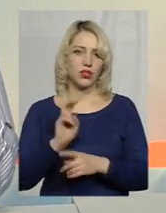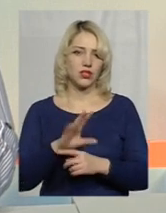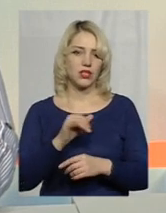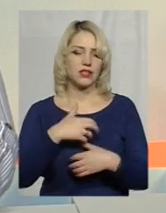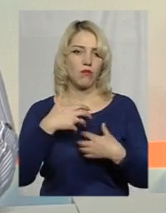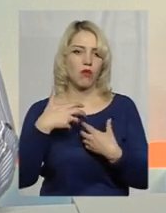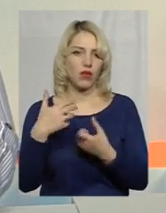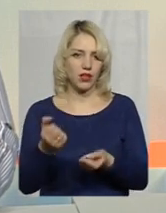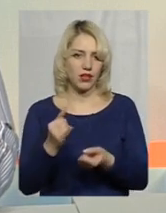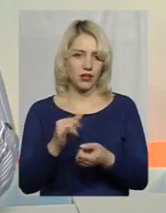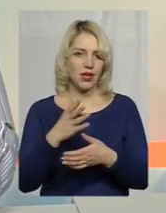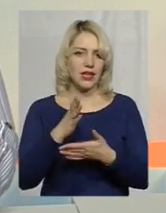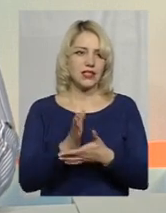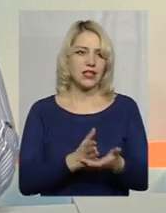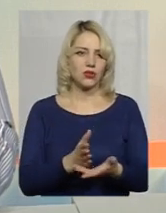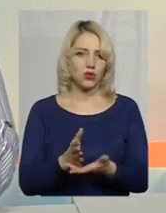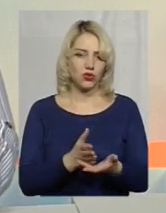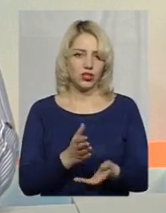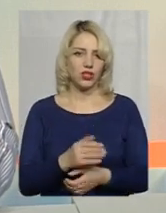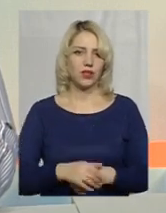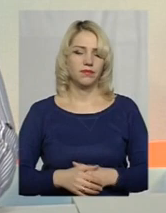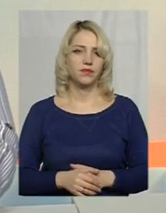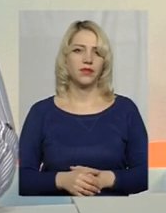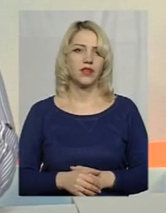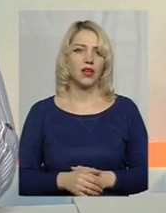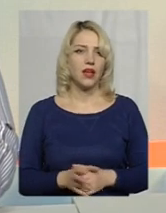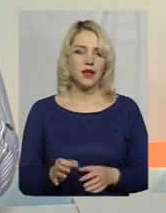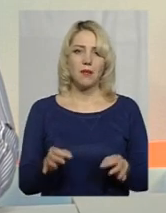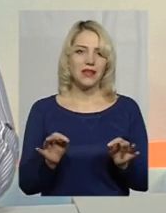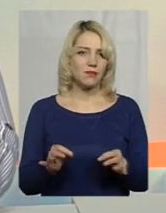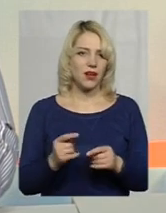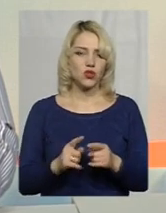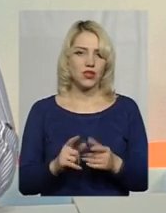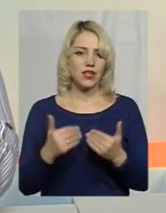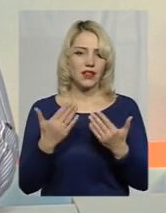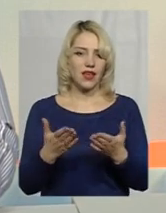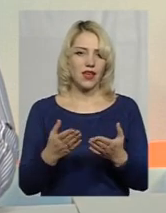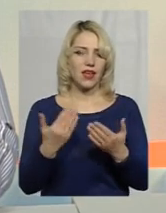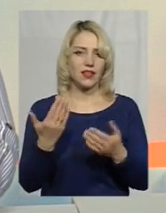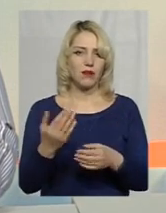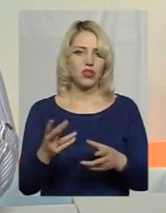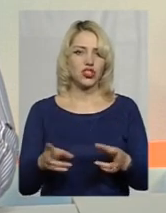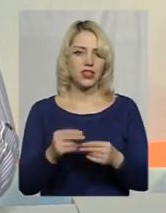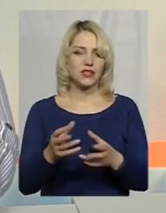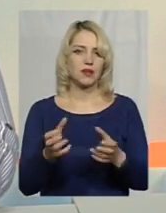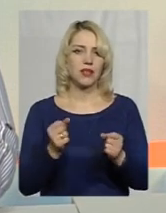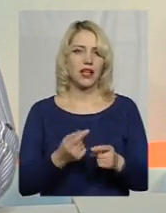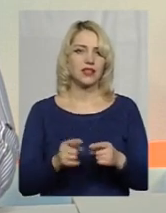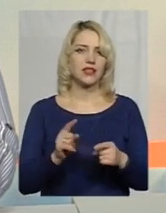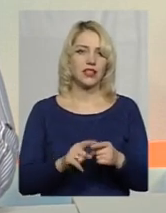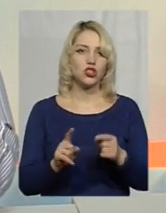покликанням, і за служінням. І, безперечно, це дає їм шанс прийняти те, що